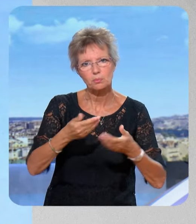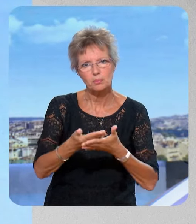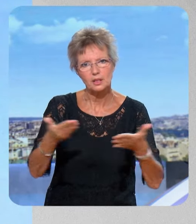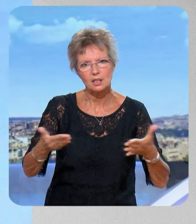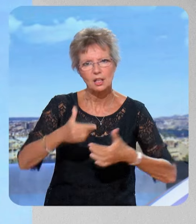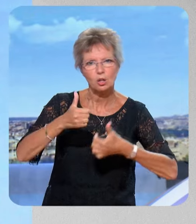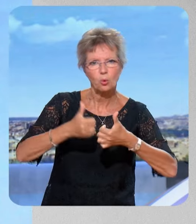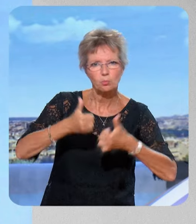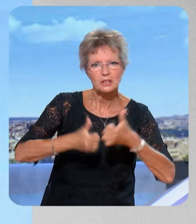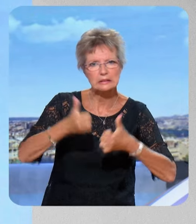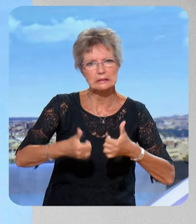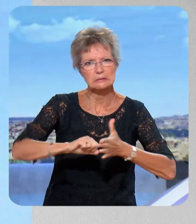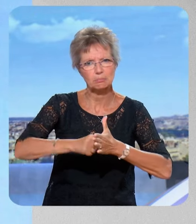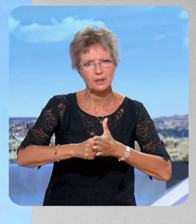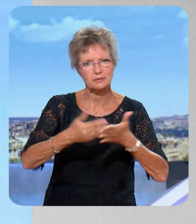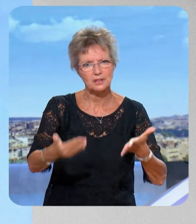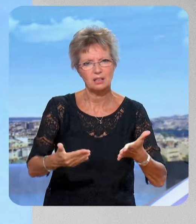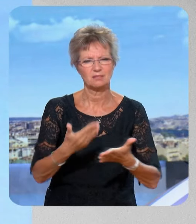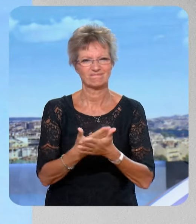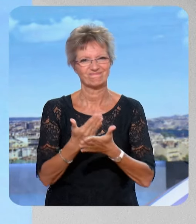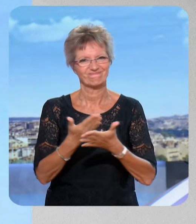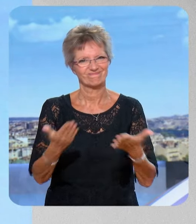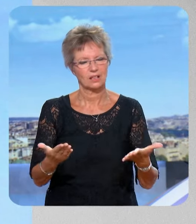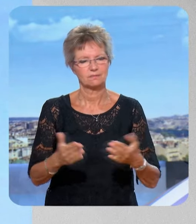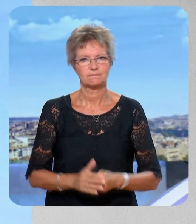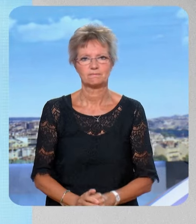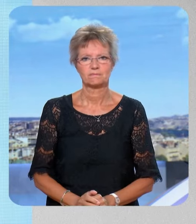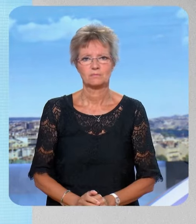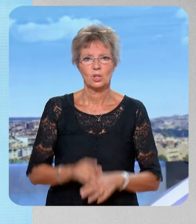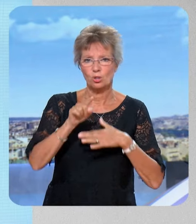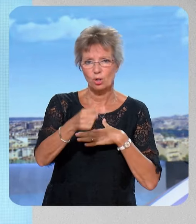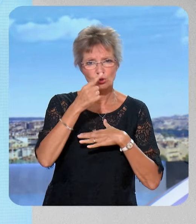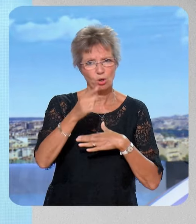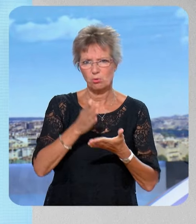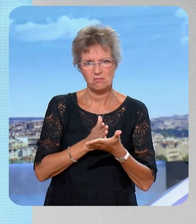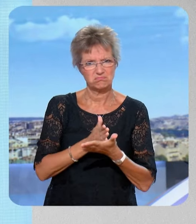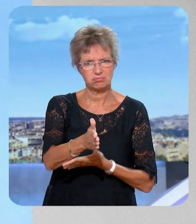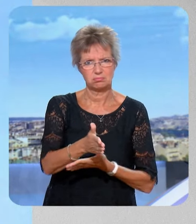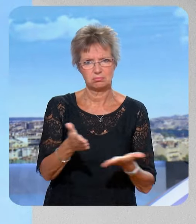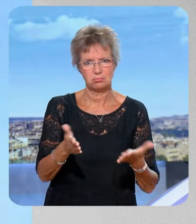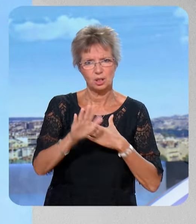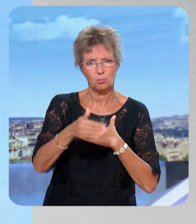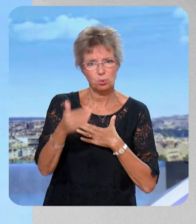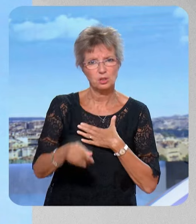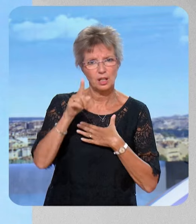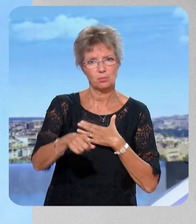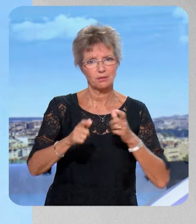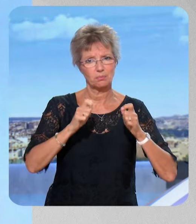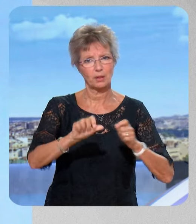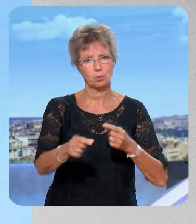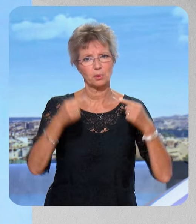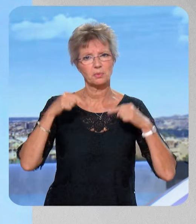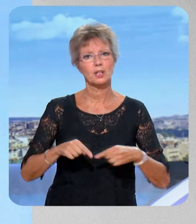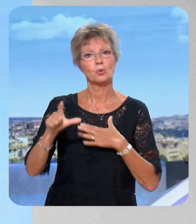compétitivité, austérité. Donc c'est ça que je juge. Et ça m'étonnerait fort qu'il en change. Je pense même que c'est pour ça qu'il est à Matignon, et que ce'est pas Lucie